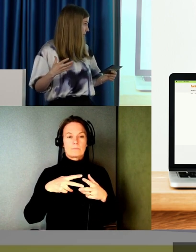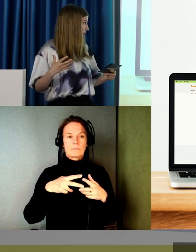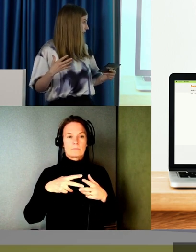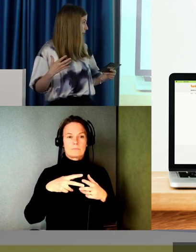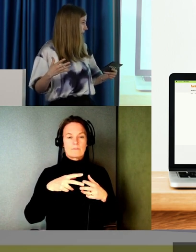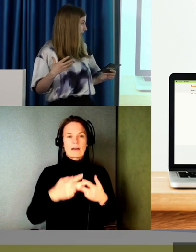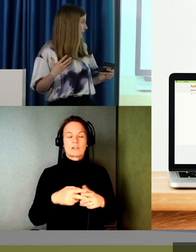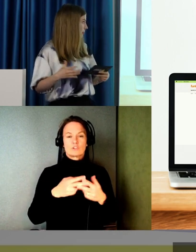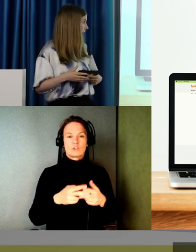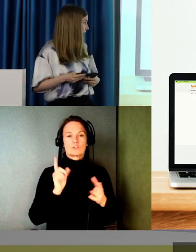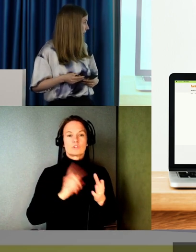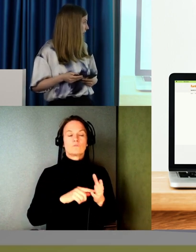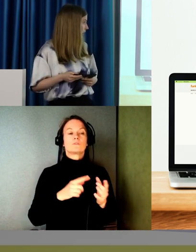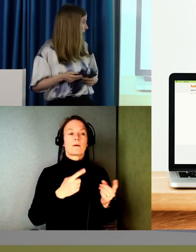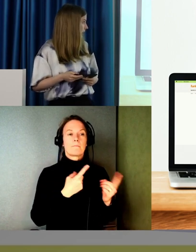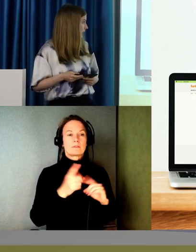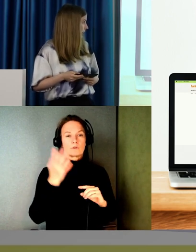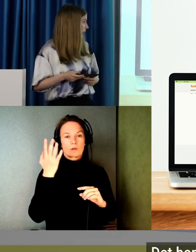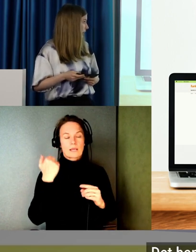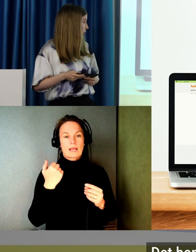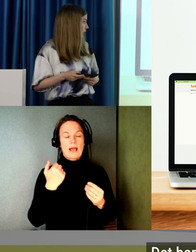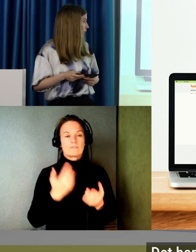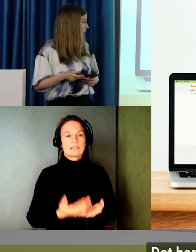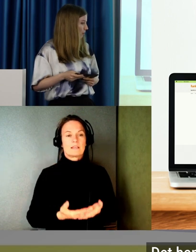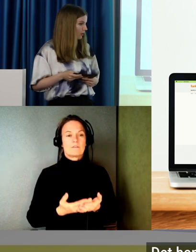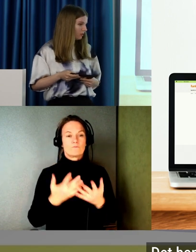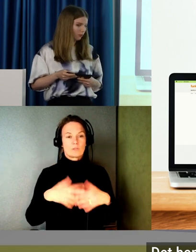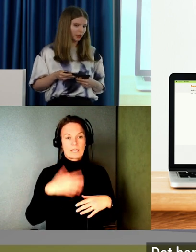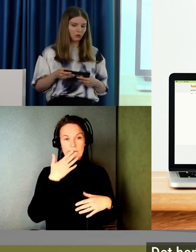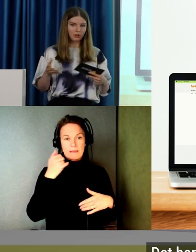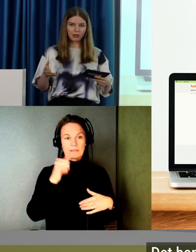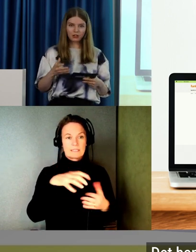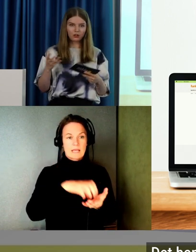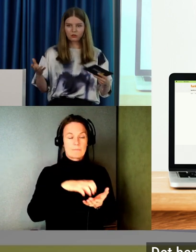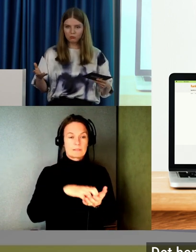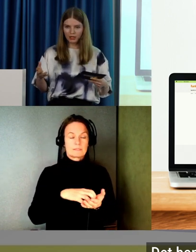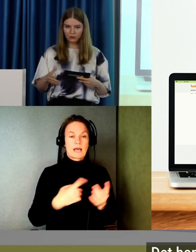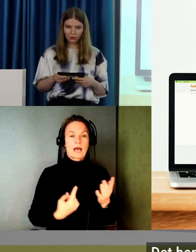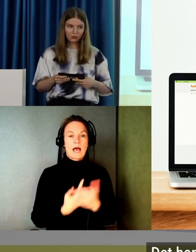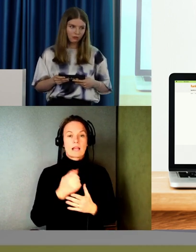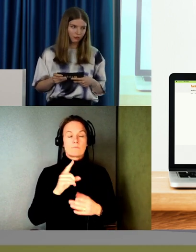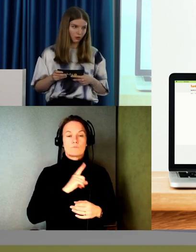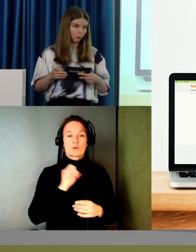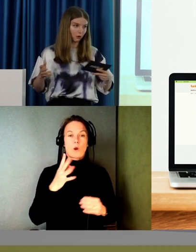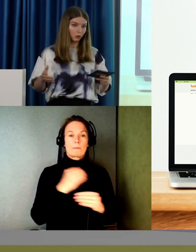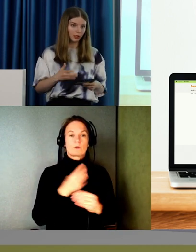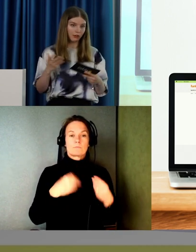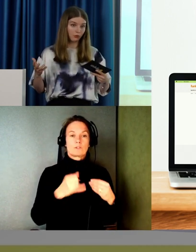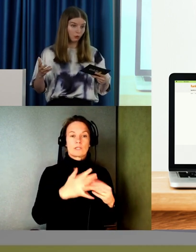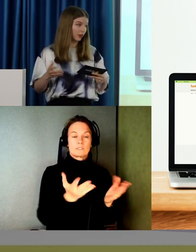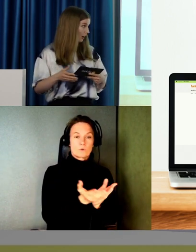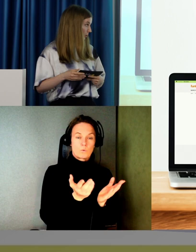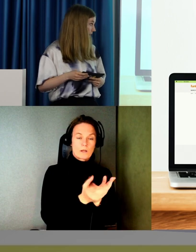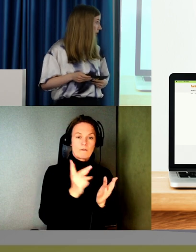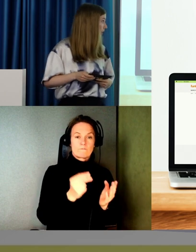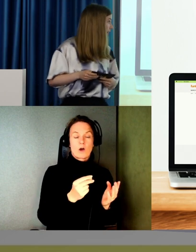kunna fungera mera i samhället. Det handlar mycket om pedagogiskt material i skolan och sånt. För barn med olika